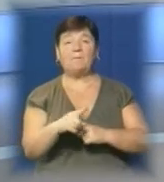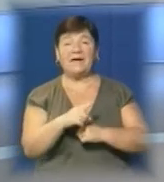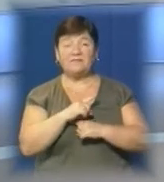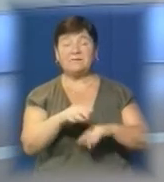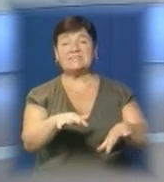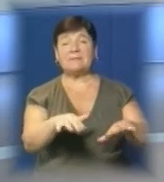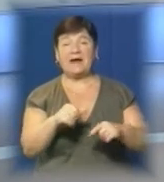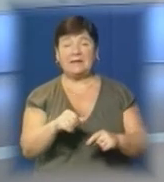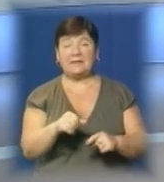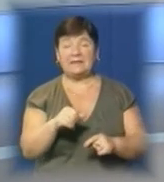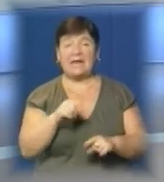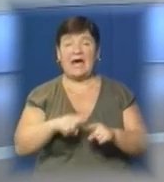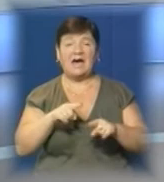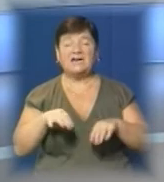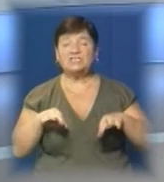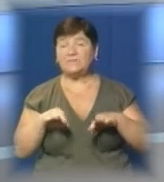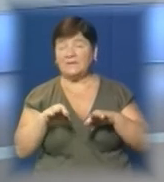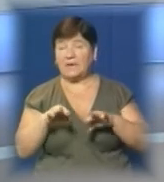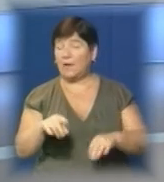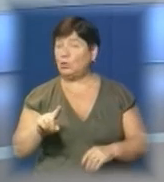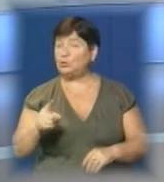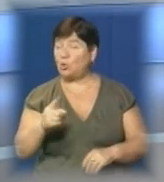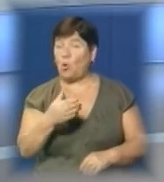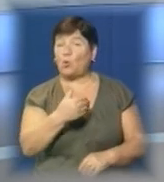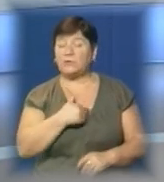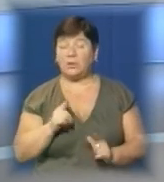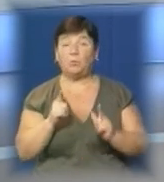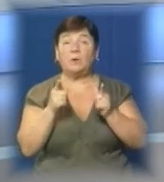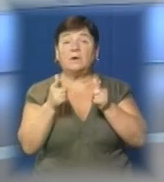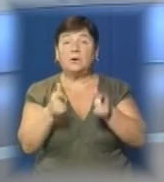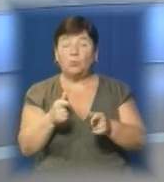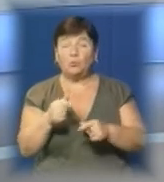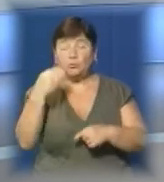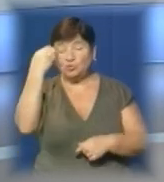швидка, він не мешкав у цьому районі. І чому захотів потрапити у чижий двір – невідомо.